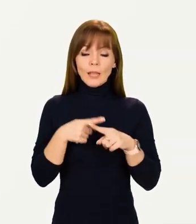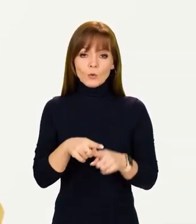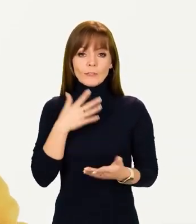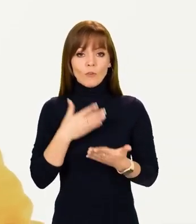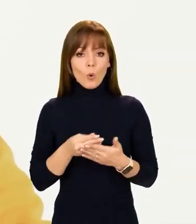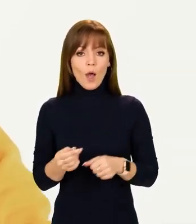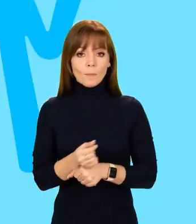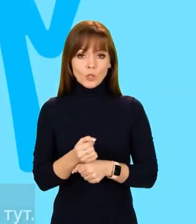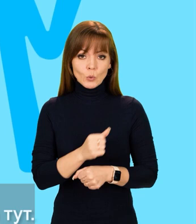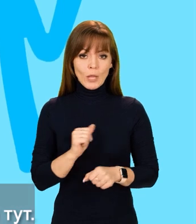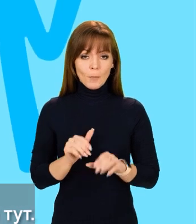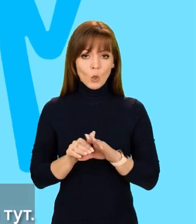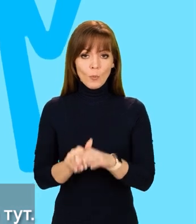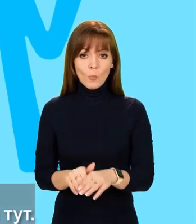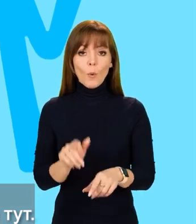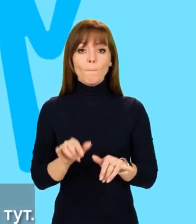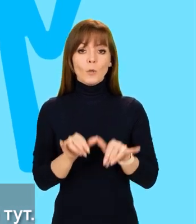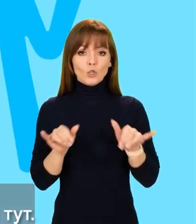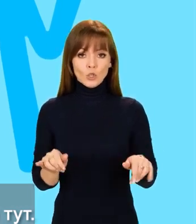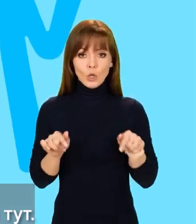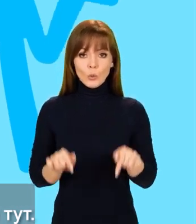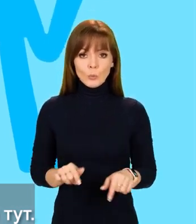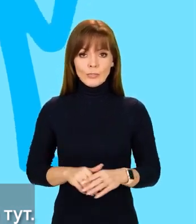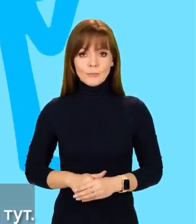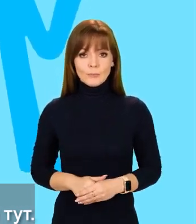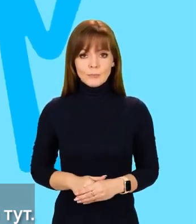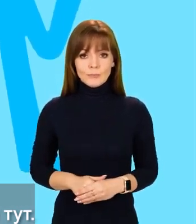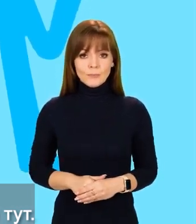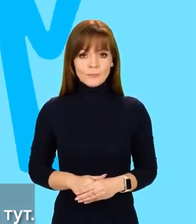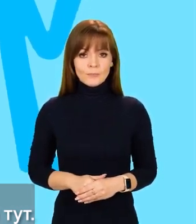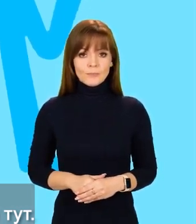Додай цю техніку в свою аптечку самодопомоги. Більше тут. техніку.